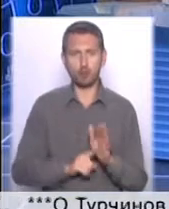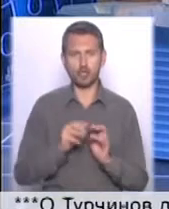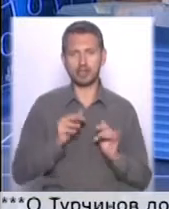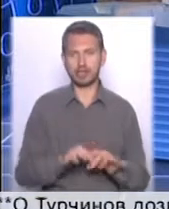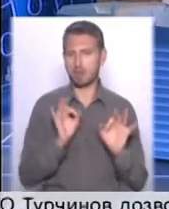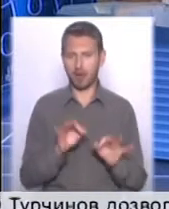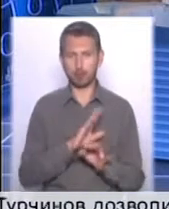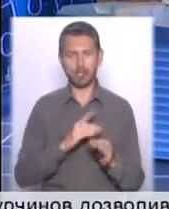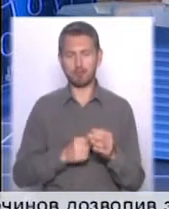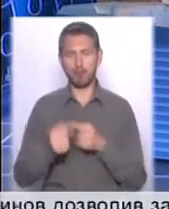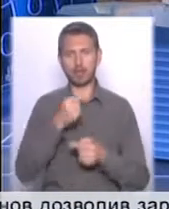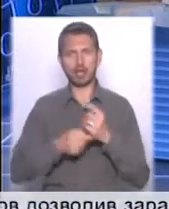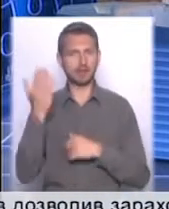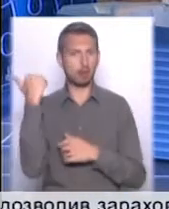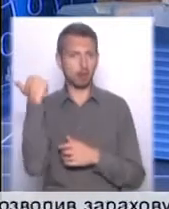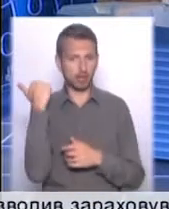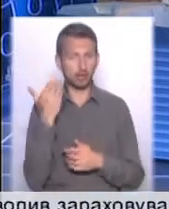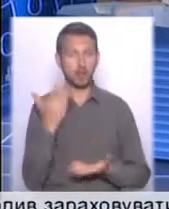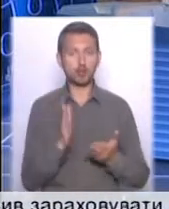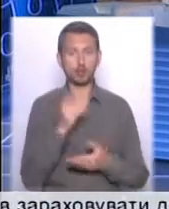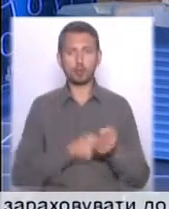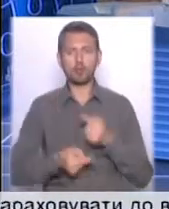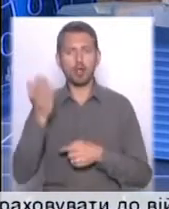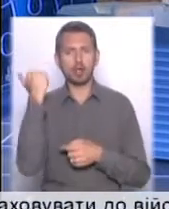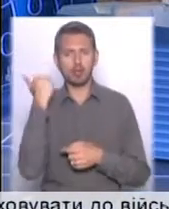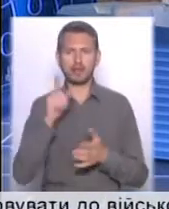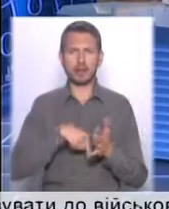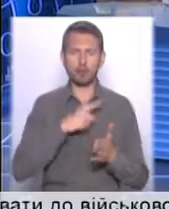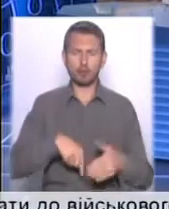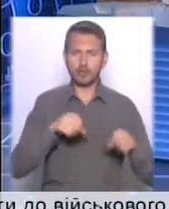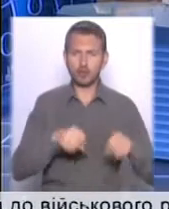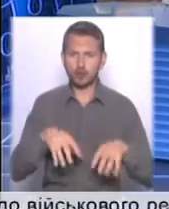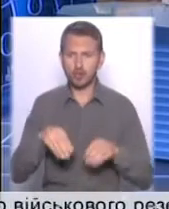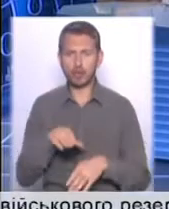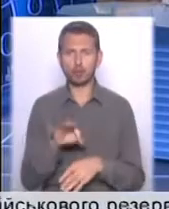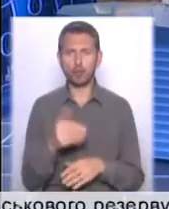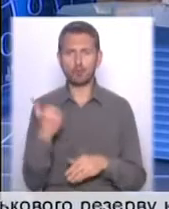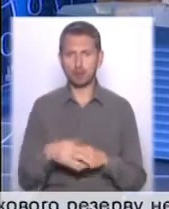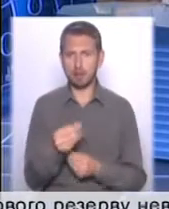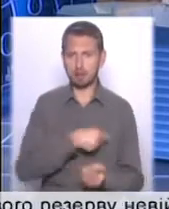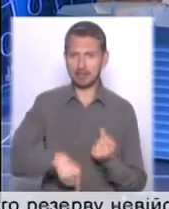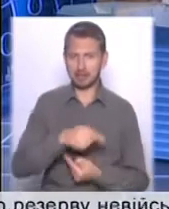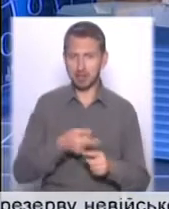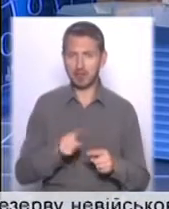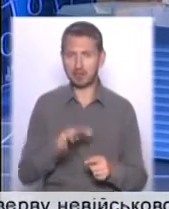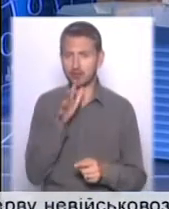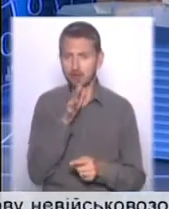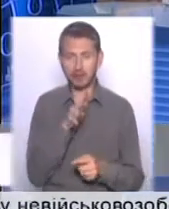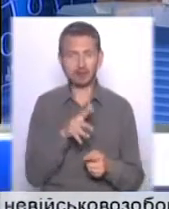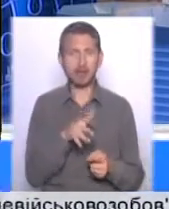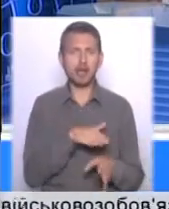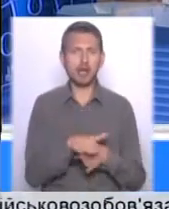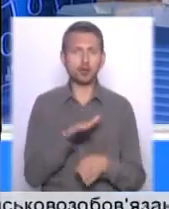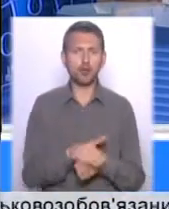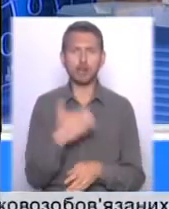попередніх речей. Тому що якщо ми будемо повертатися до попередніх речей і скасовувати якісь там рішення, то вже бізнесмени за цей час реалізували сотні, якщо не